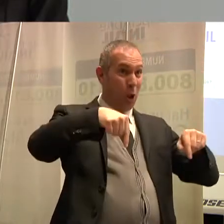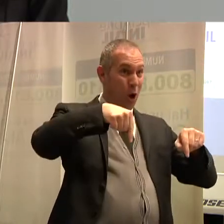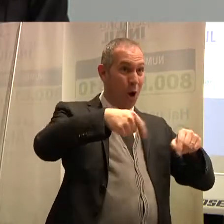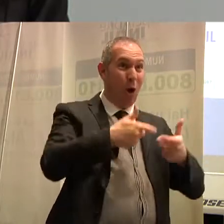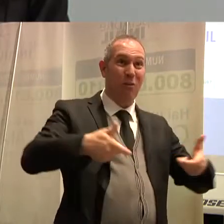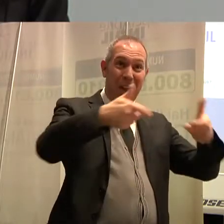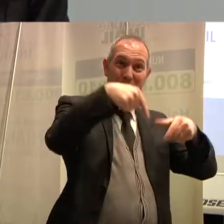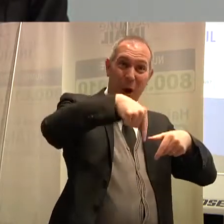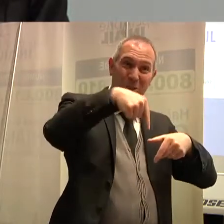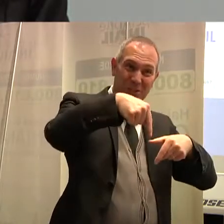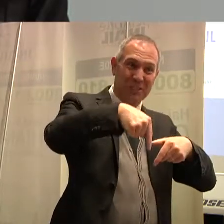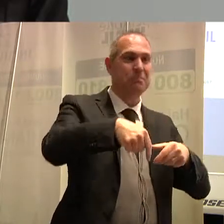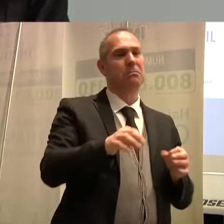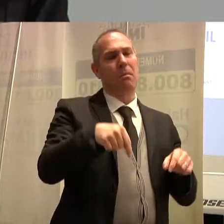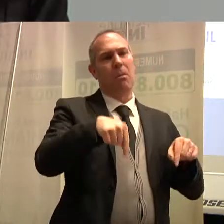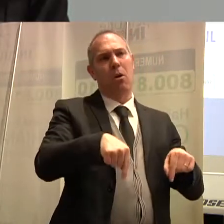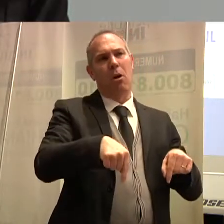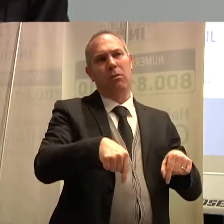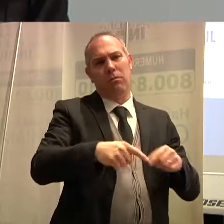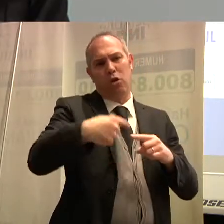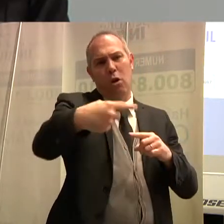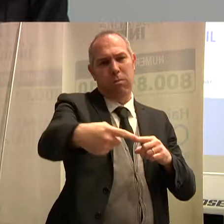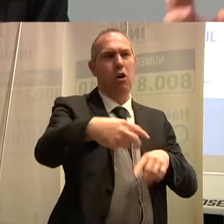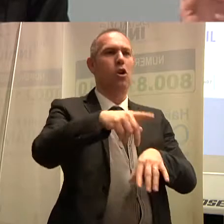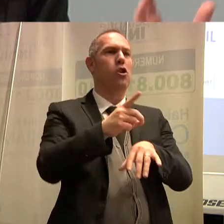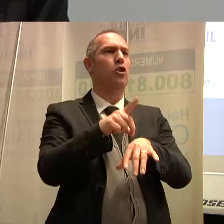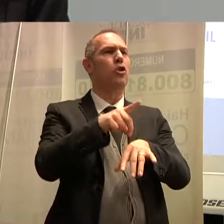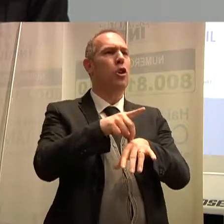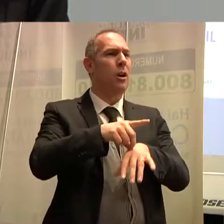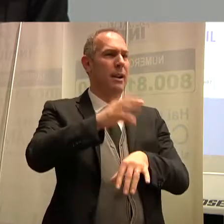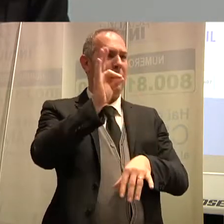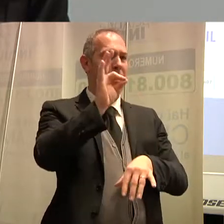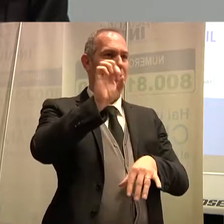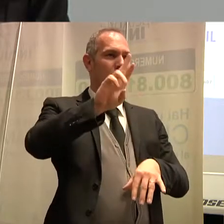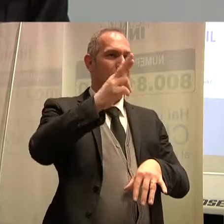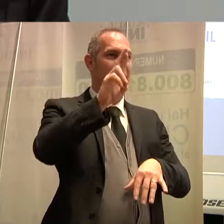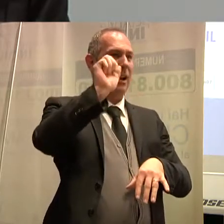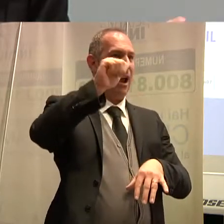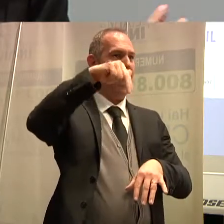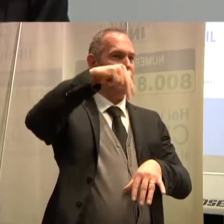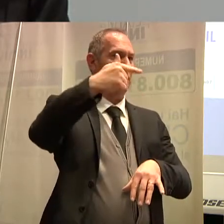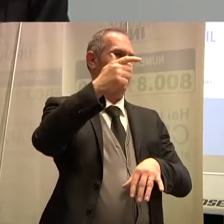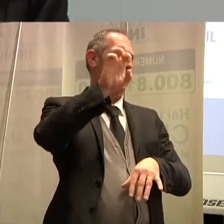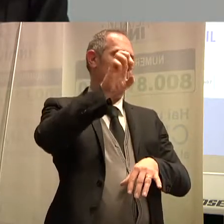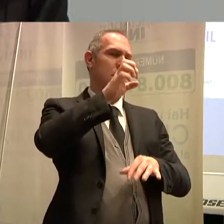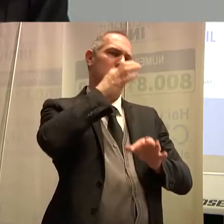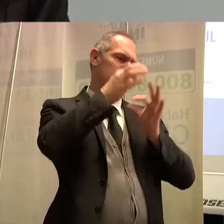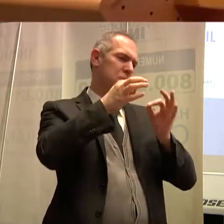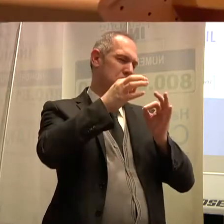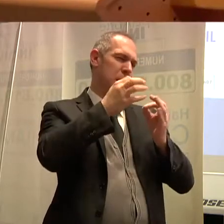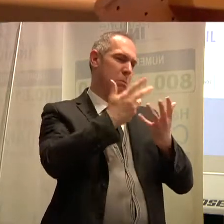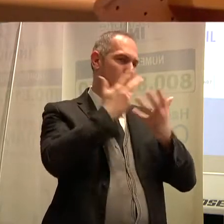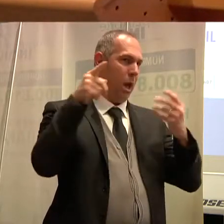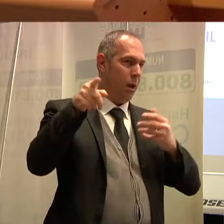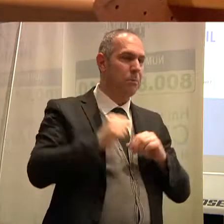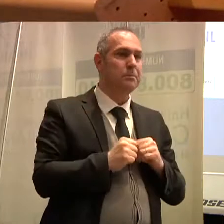ne parlerà meglio dopo il Dottor Ferrante, affronteremo anche quello che l'ONU ci propone anche di innovativo quest'anno per